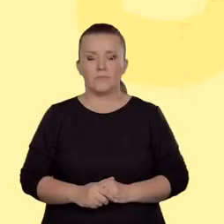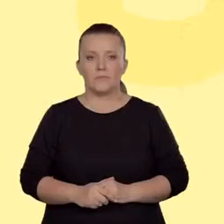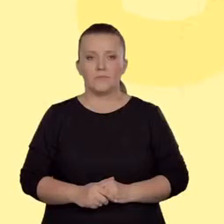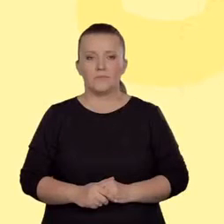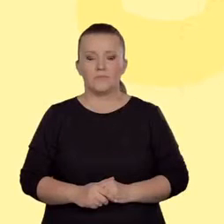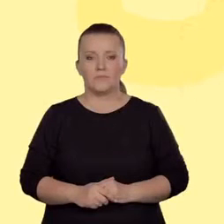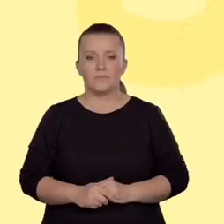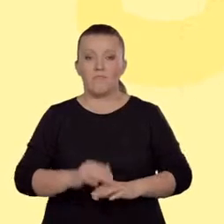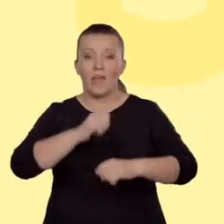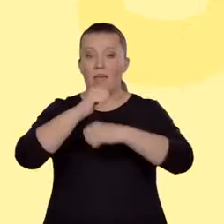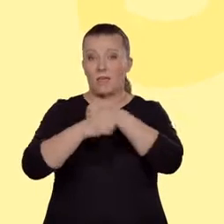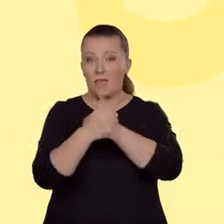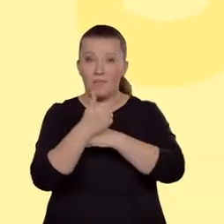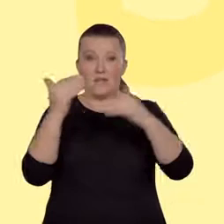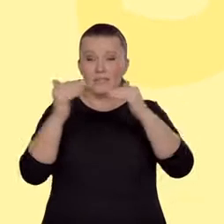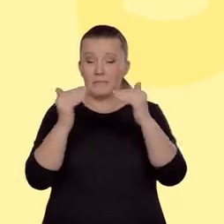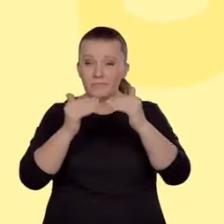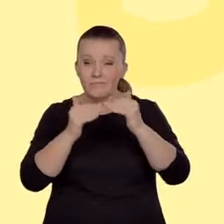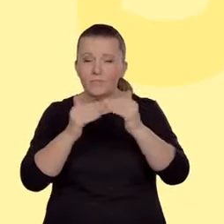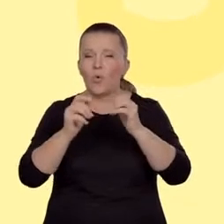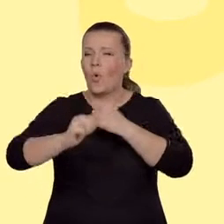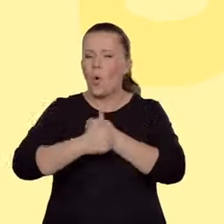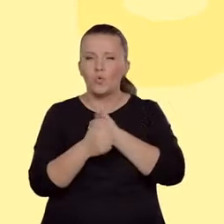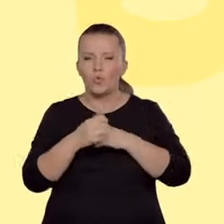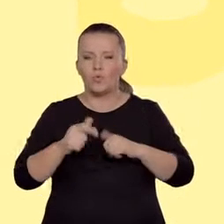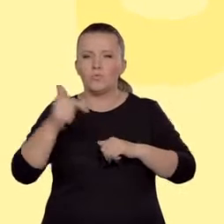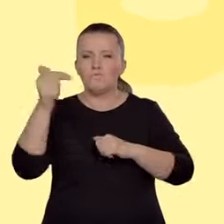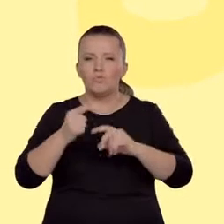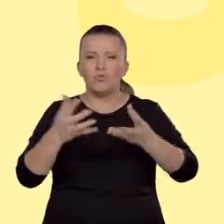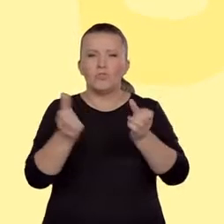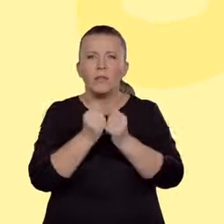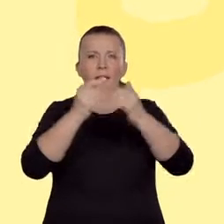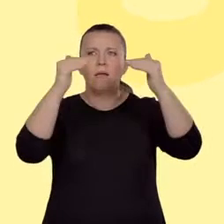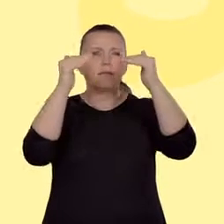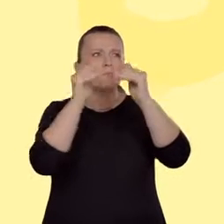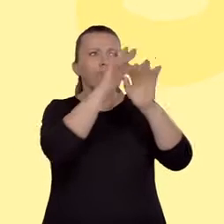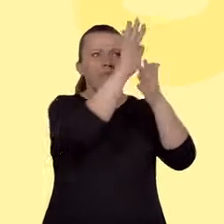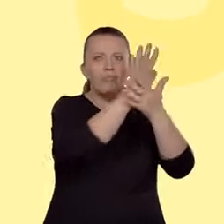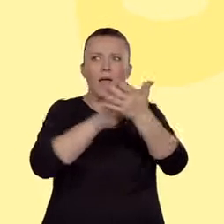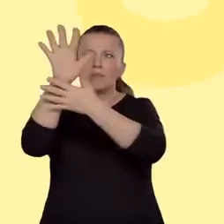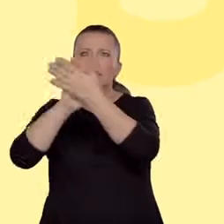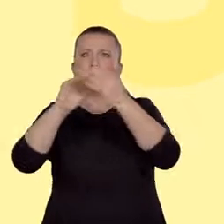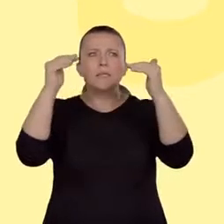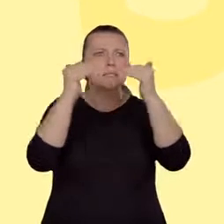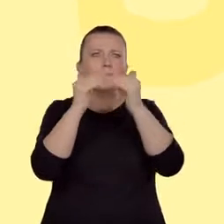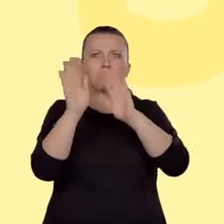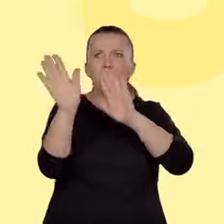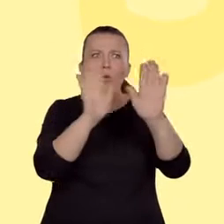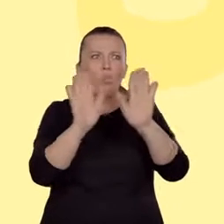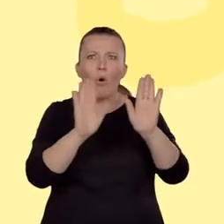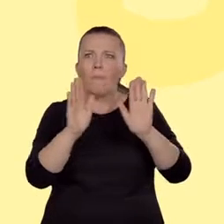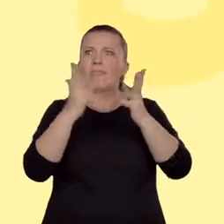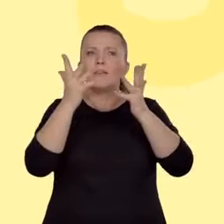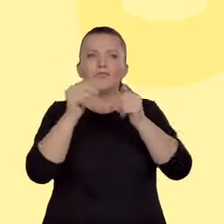Specyfika interpretacji porównawczej polega na znalezieniu płaszczyzn porównania obu tekstów, czyli tych aspektów, pod względem których utwory są